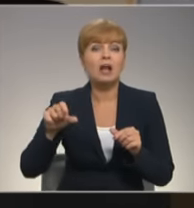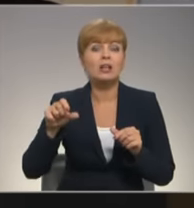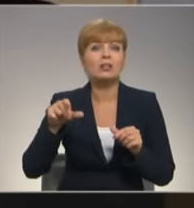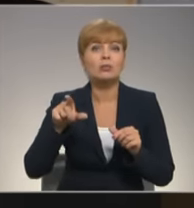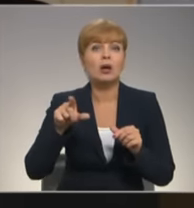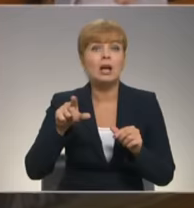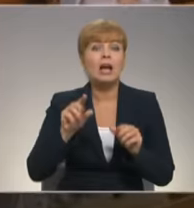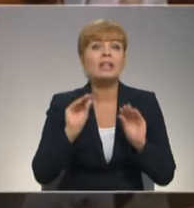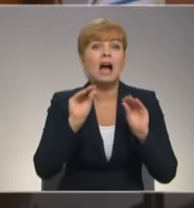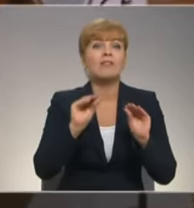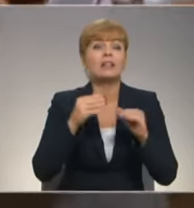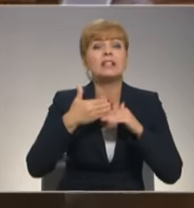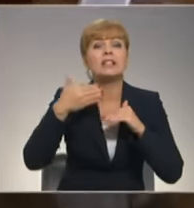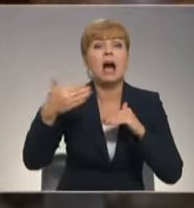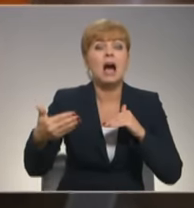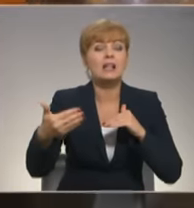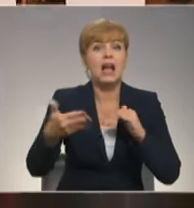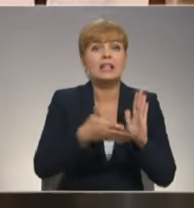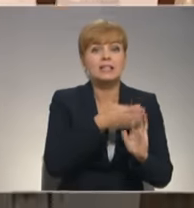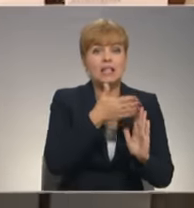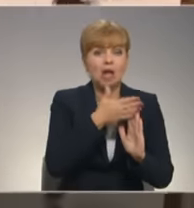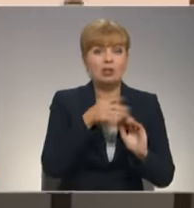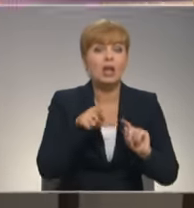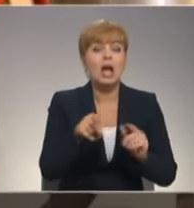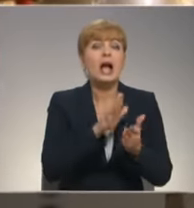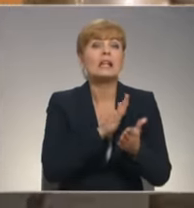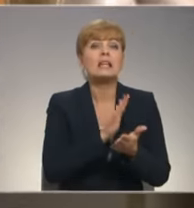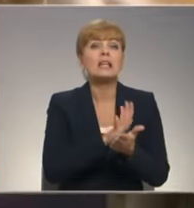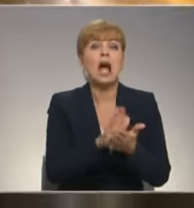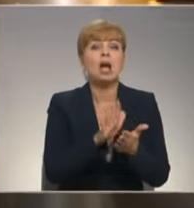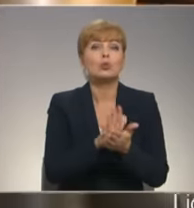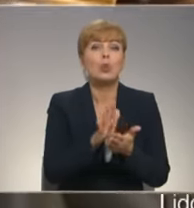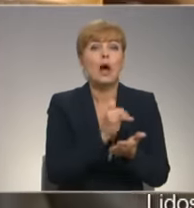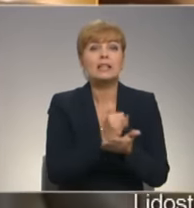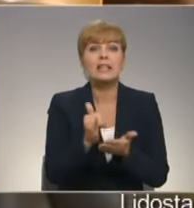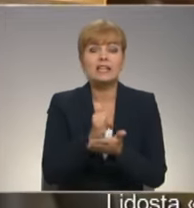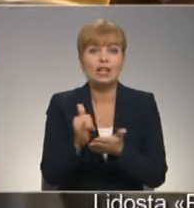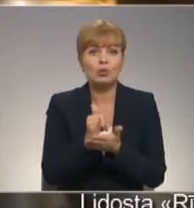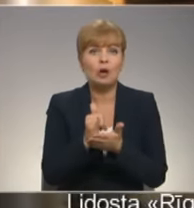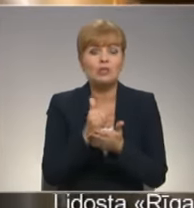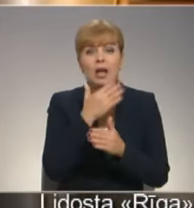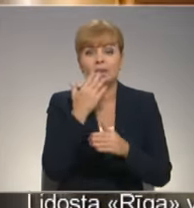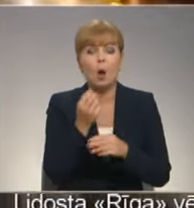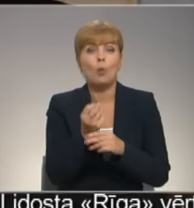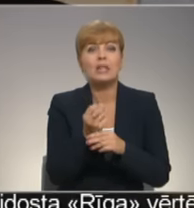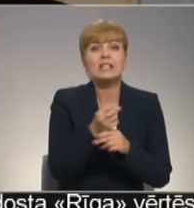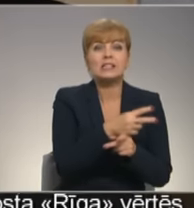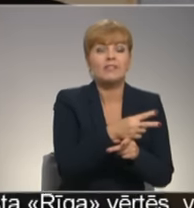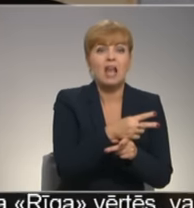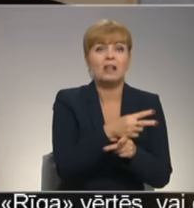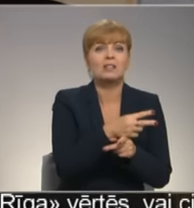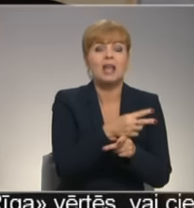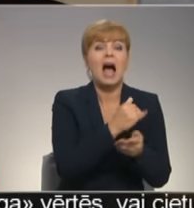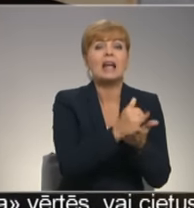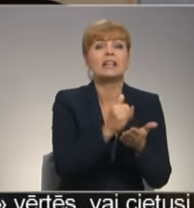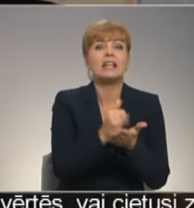ārējā sienā. Dažreiz lieto šos gaisas tīrītājus, tā kā viņi vispār netiek izsviestārā. Tas